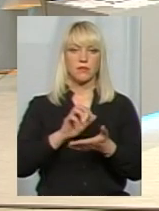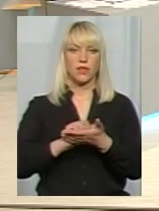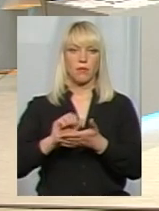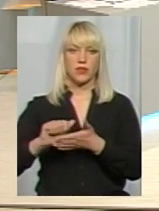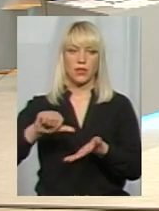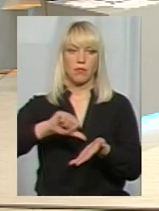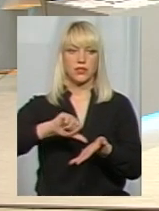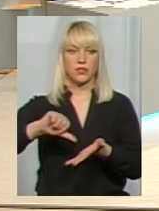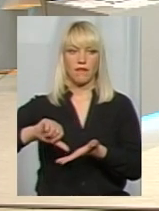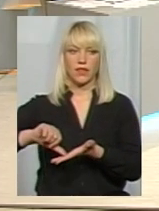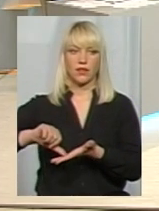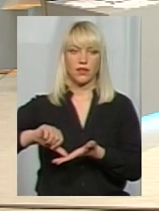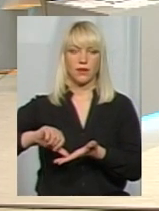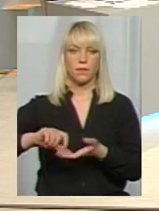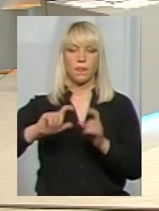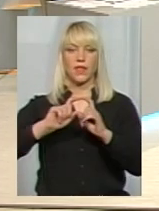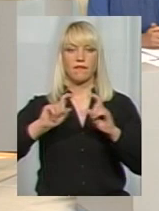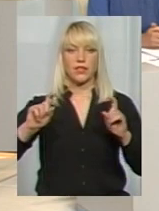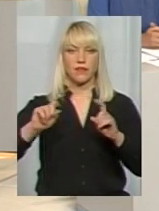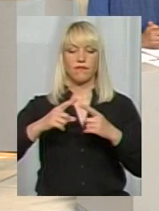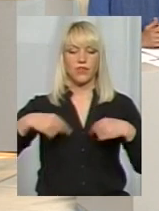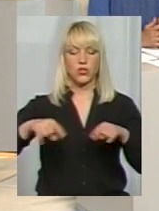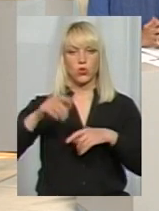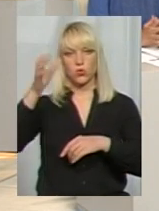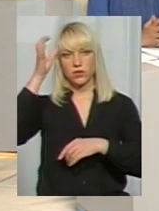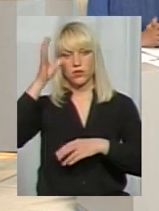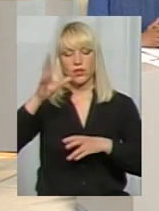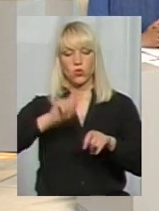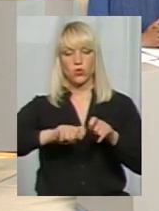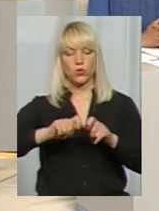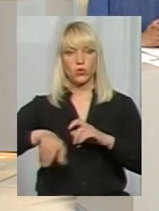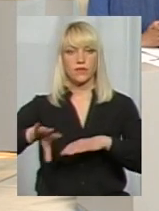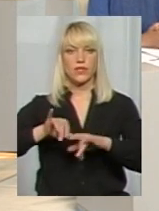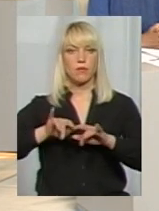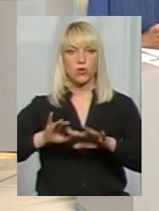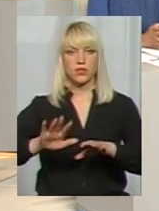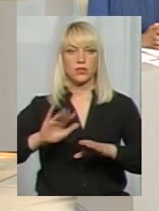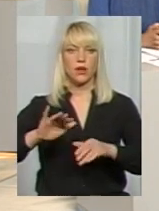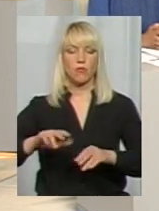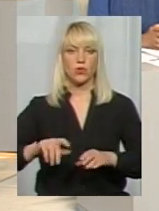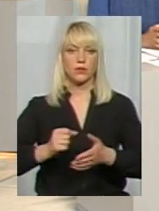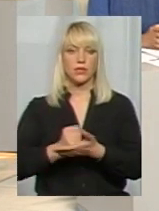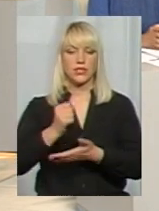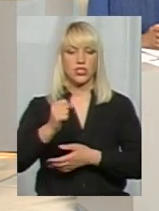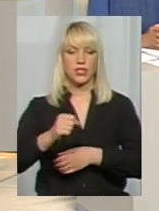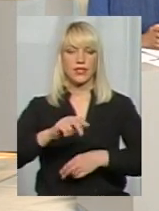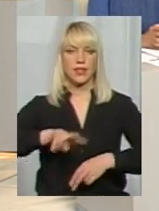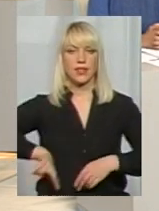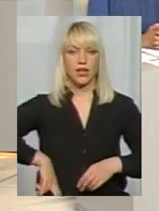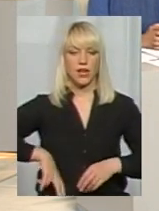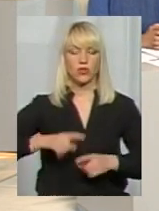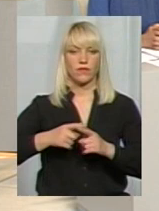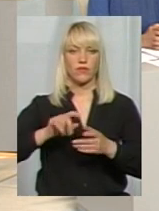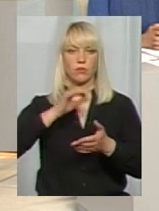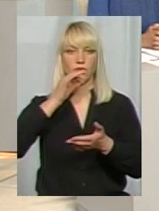представники відділу освіти, контролюють всі процеси, а потім призначається директор. Він за все відповідає,